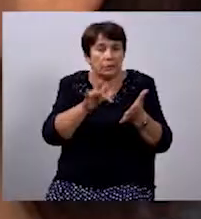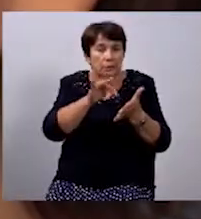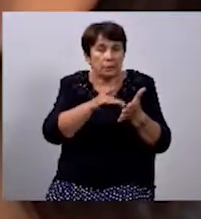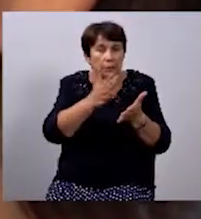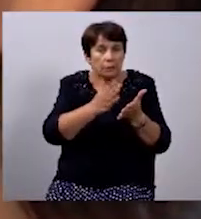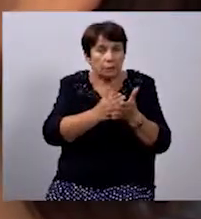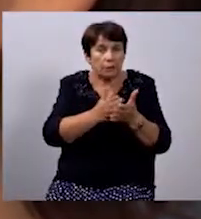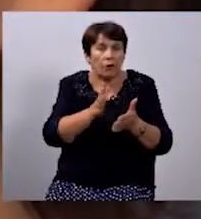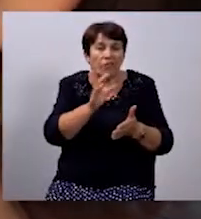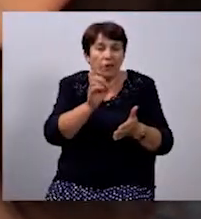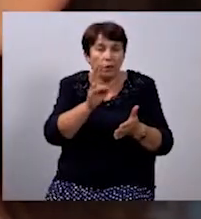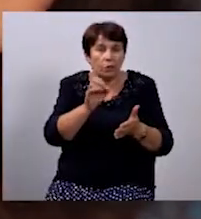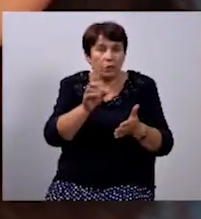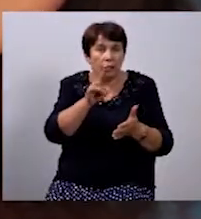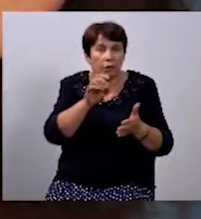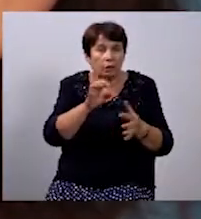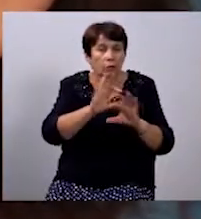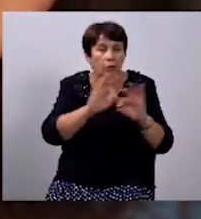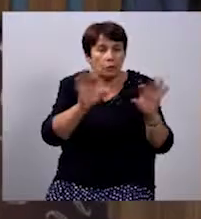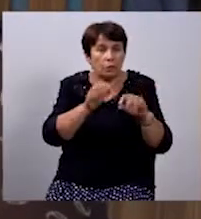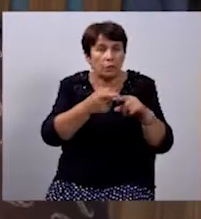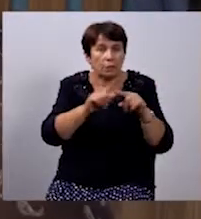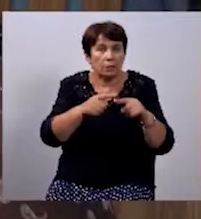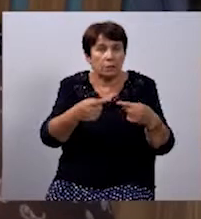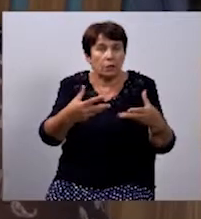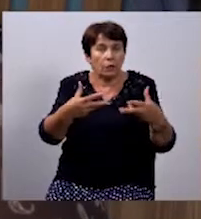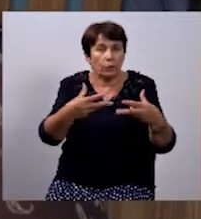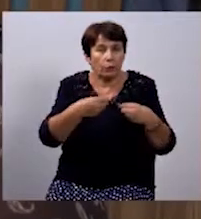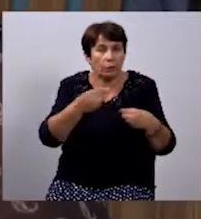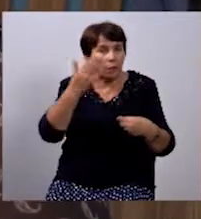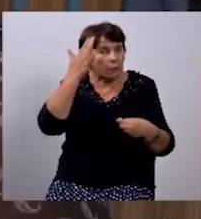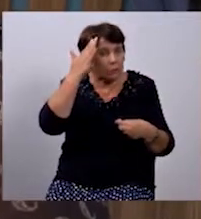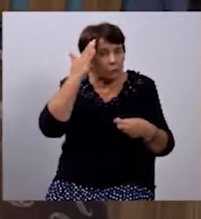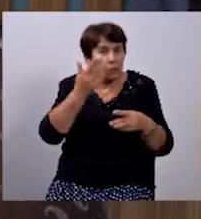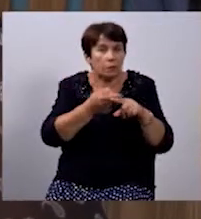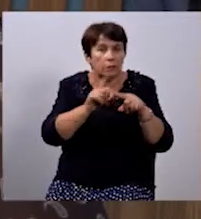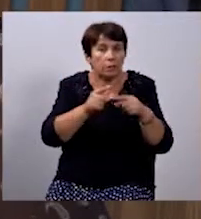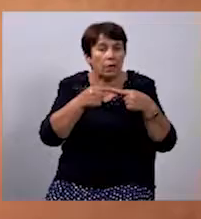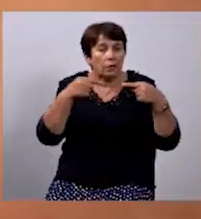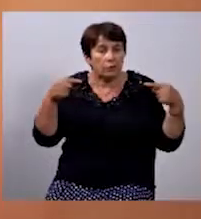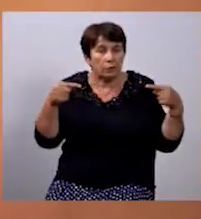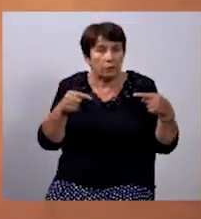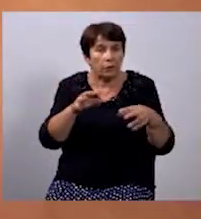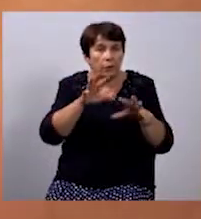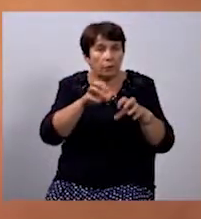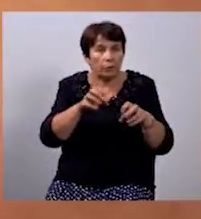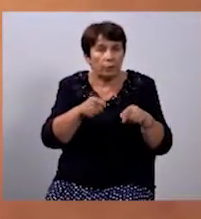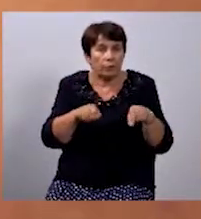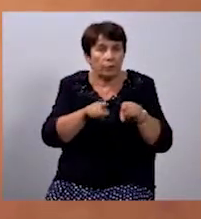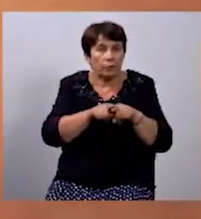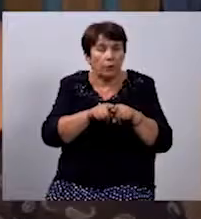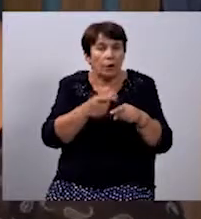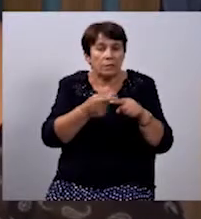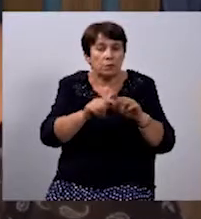Вероніка Дочковська. Жінка розповідає, така процедура впливає і на психосоматику людини. Це і відрізняє цей масаж від класичного. Цю